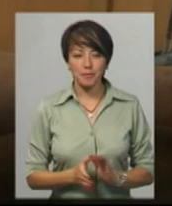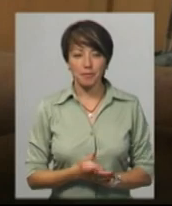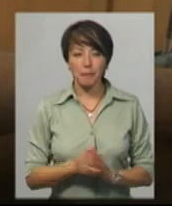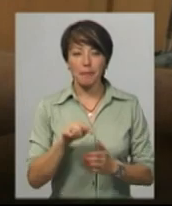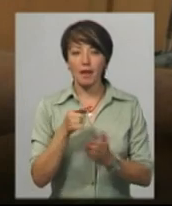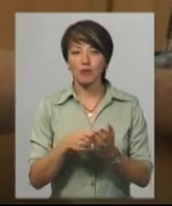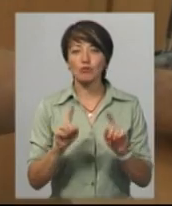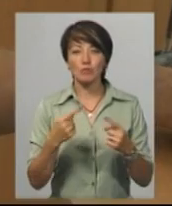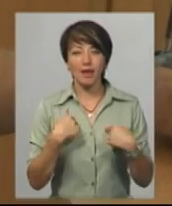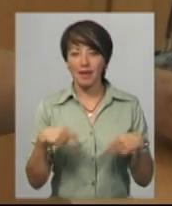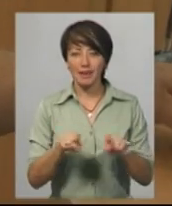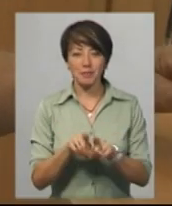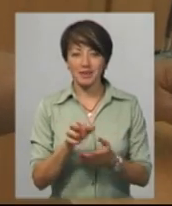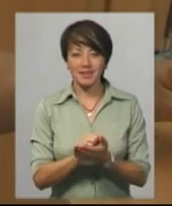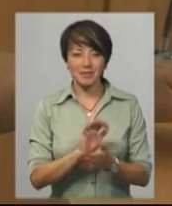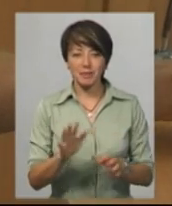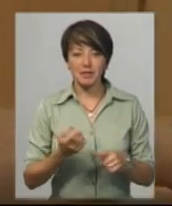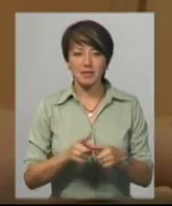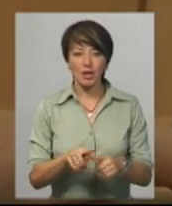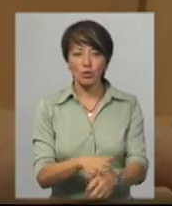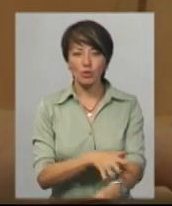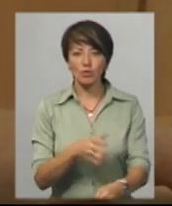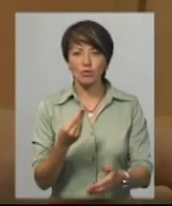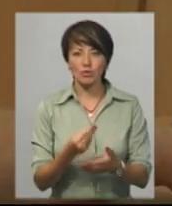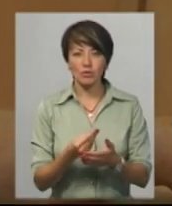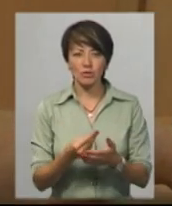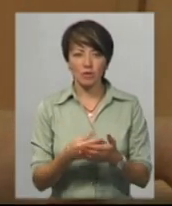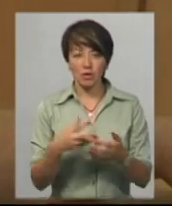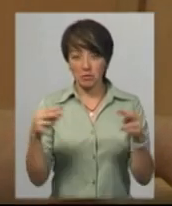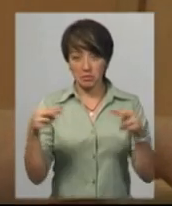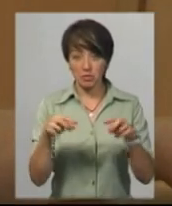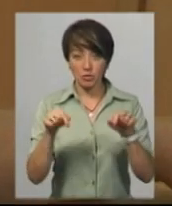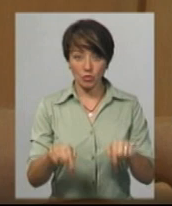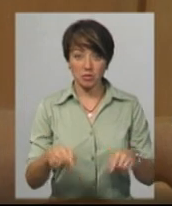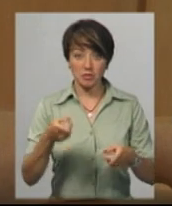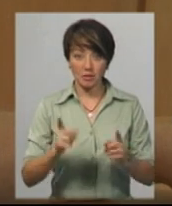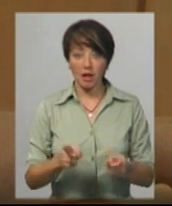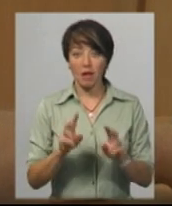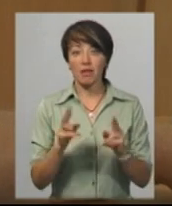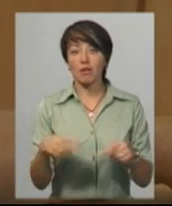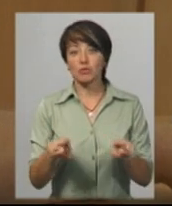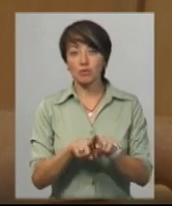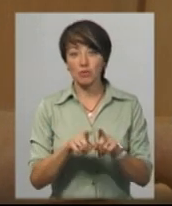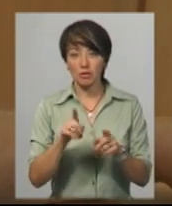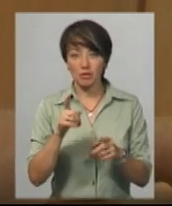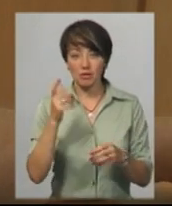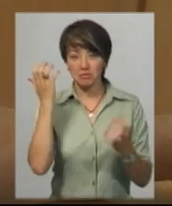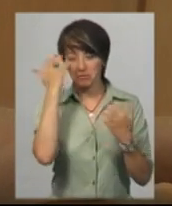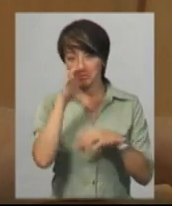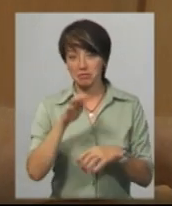О, я таким не займаюся, це довго. На в очах я на в очахах, а так що? Позавочі.